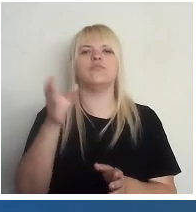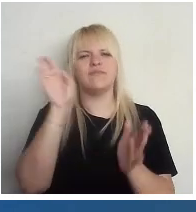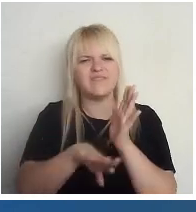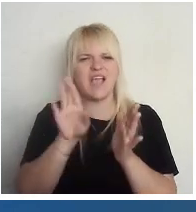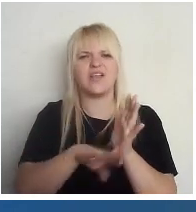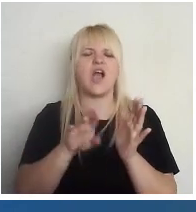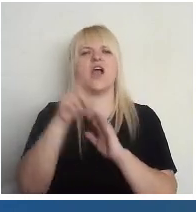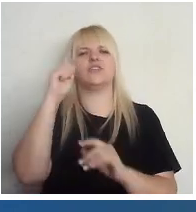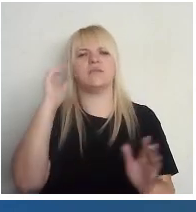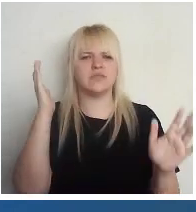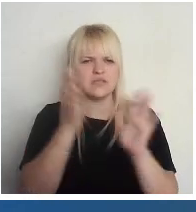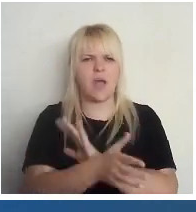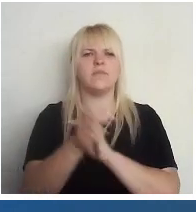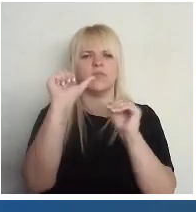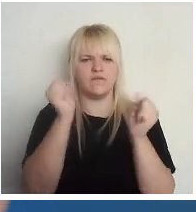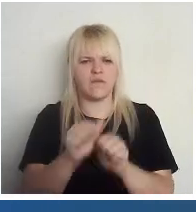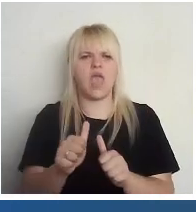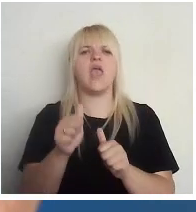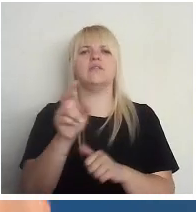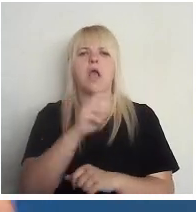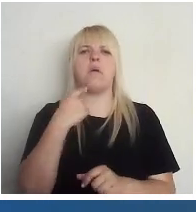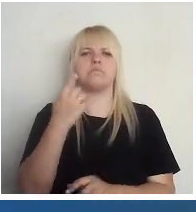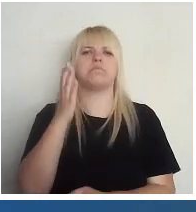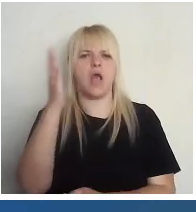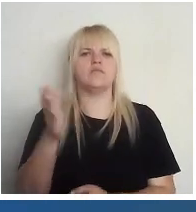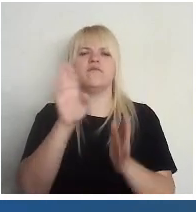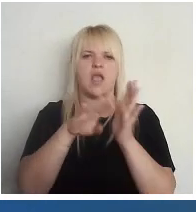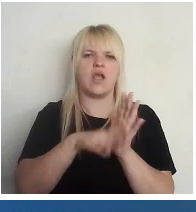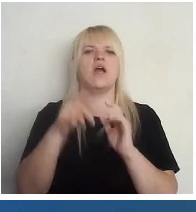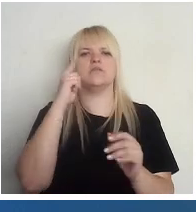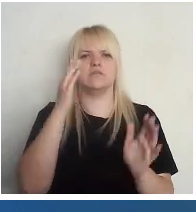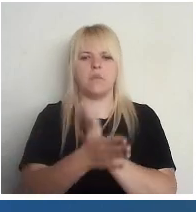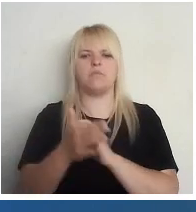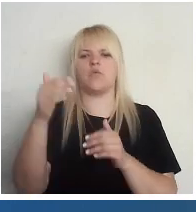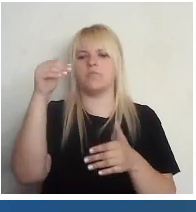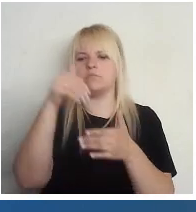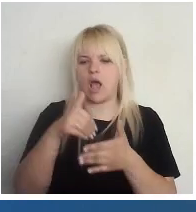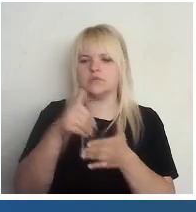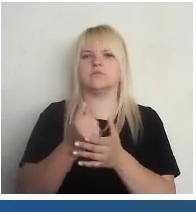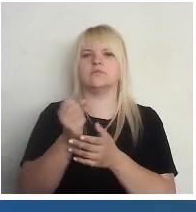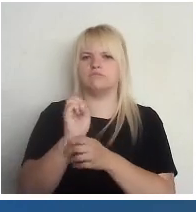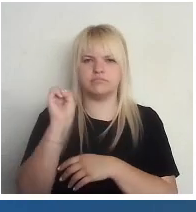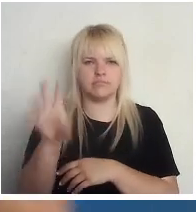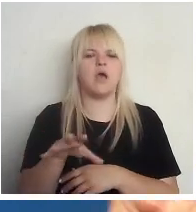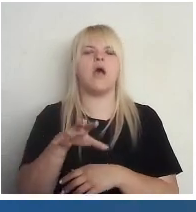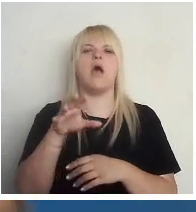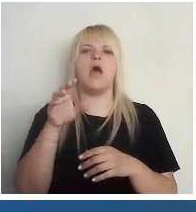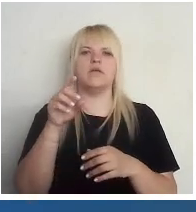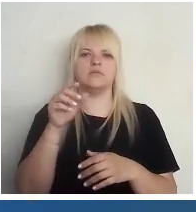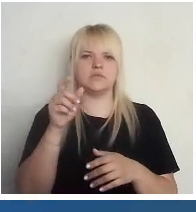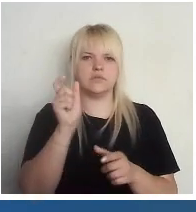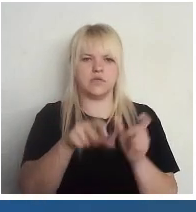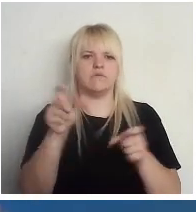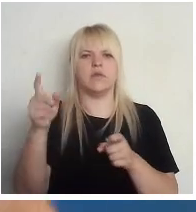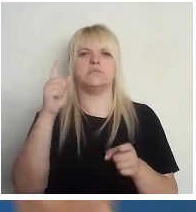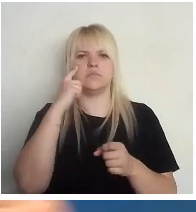saprotamām, veidiem, kā nobalstot, jābūt vienkāršiem saprotamām, pa pastu. Jā, tas ir kas, kā persona tevi, tas ir jādara ar